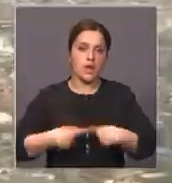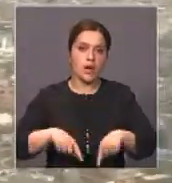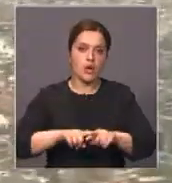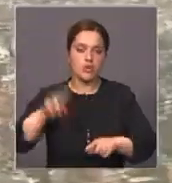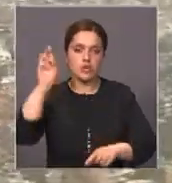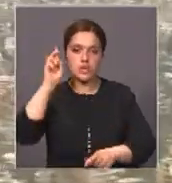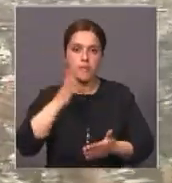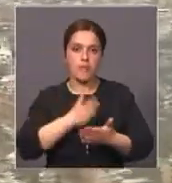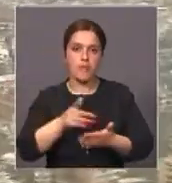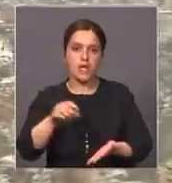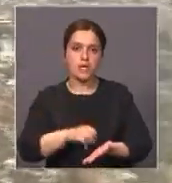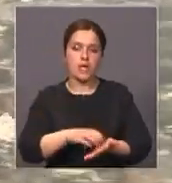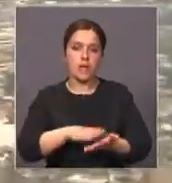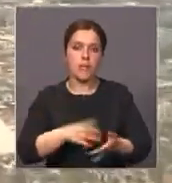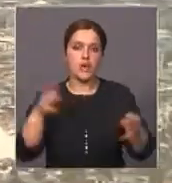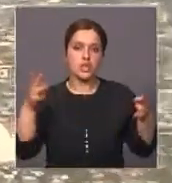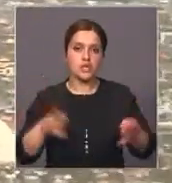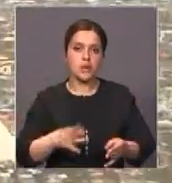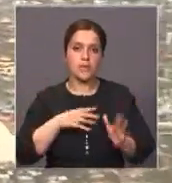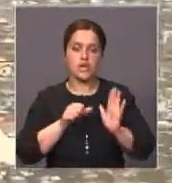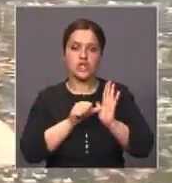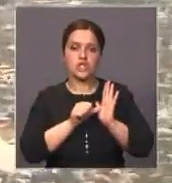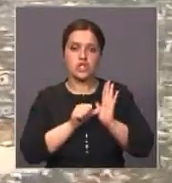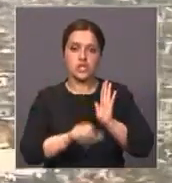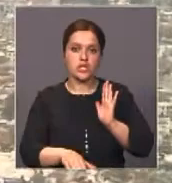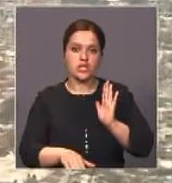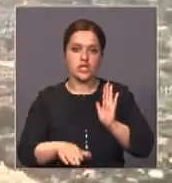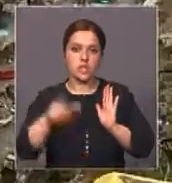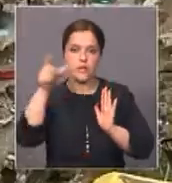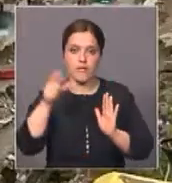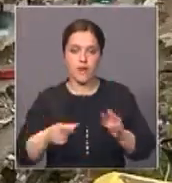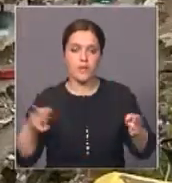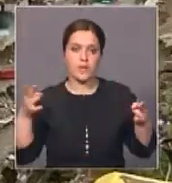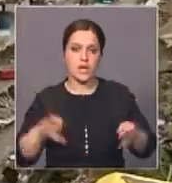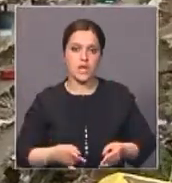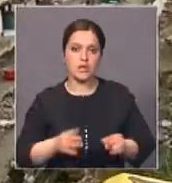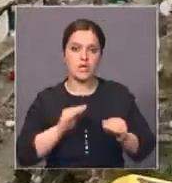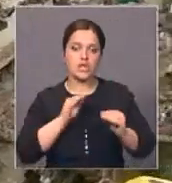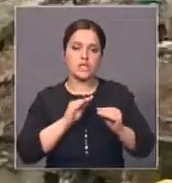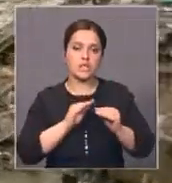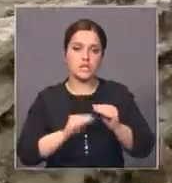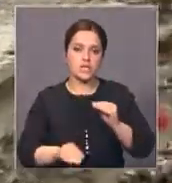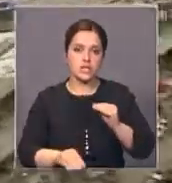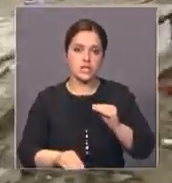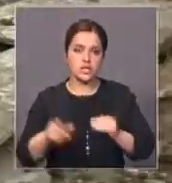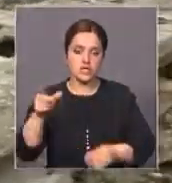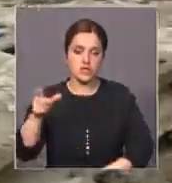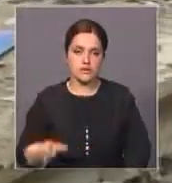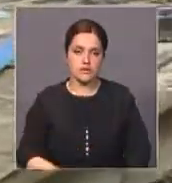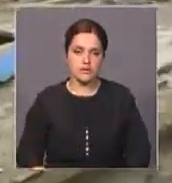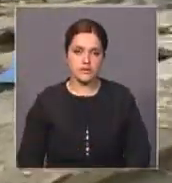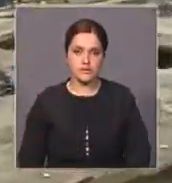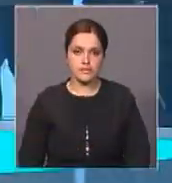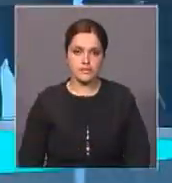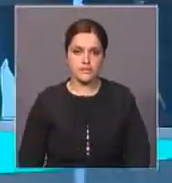страны. По последним данным, жертвами стихии стали 6 тысяч человек, пострадали более 10 тысяч.